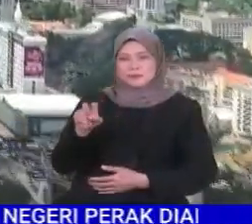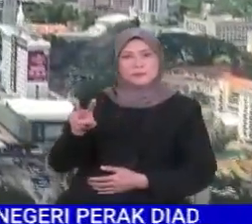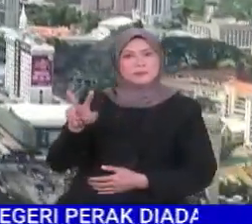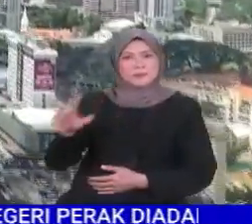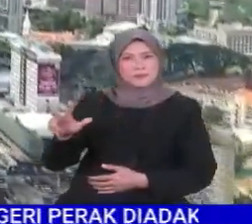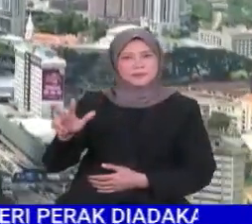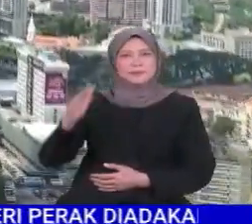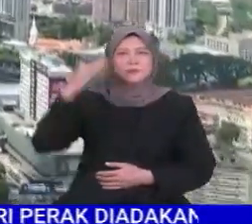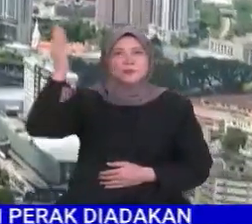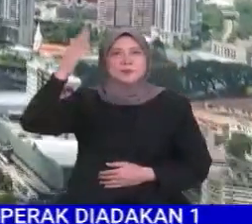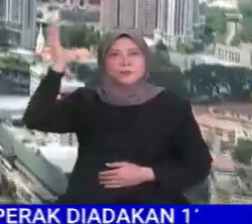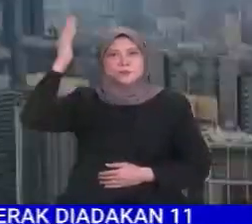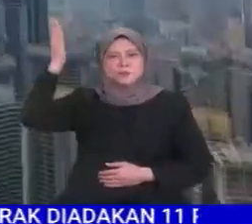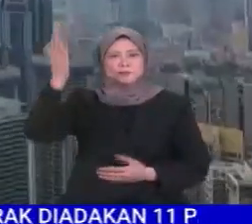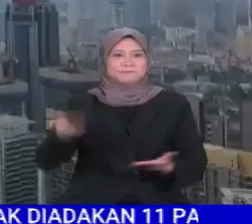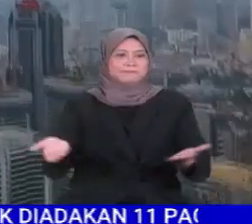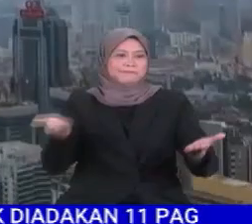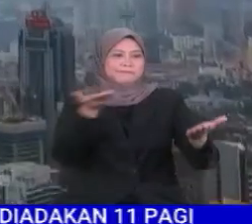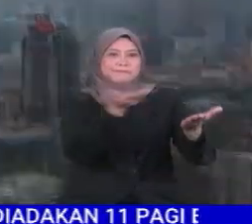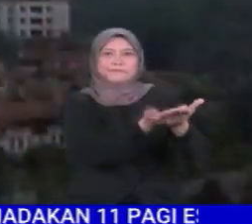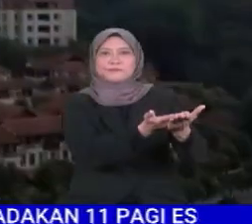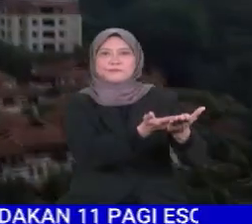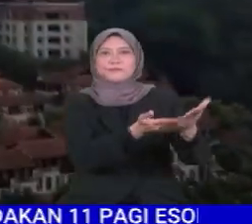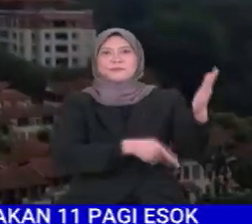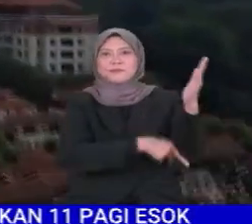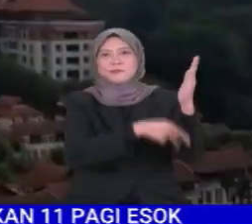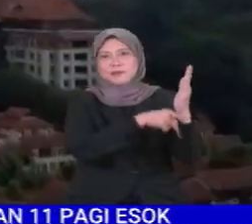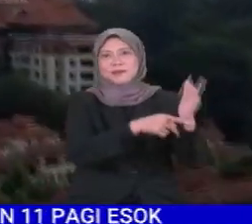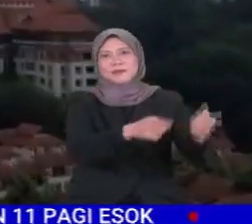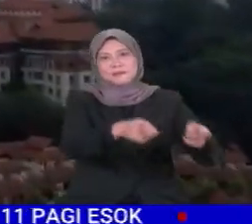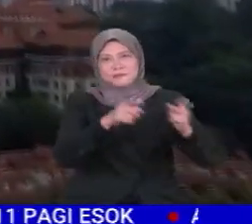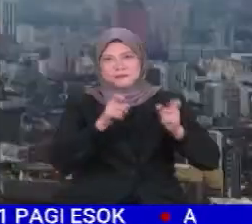dibentangkan semula dengan segera.